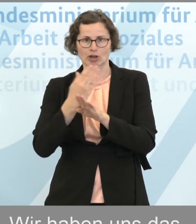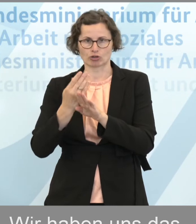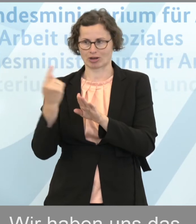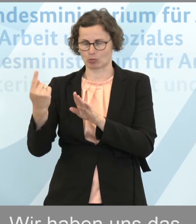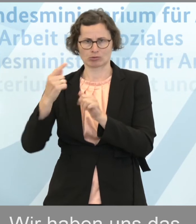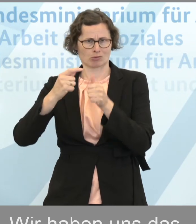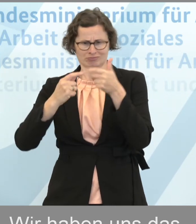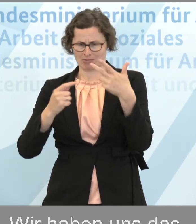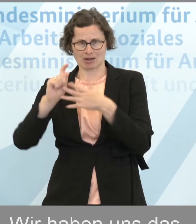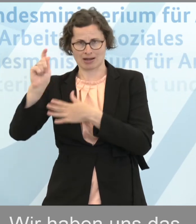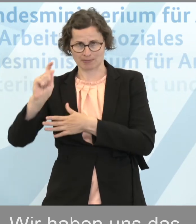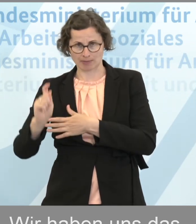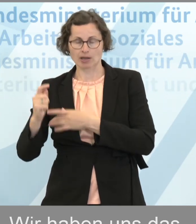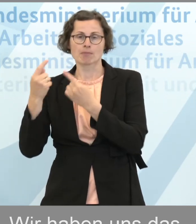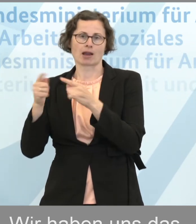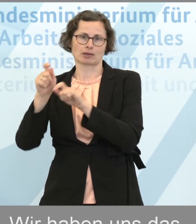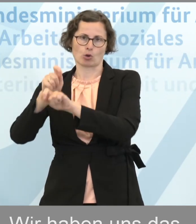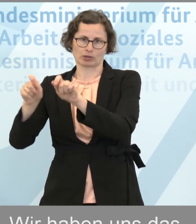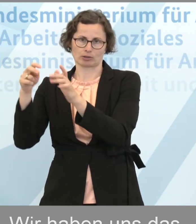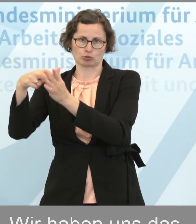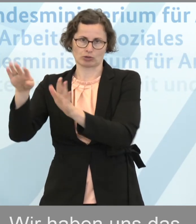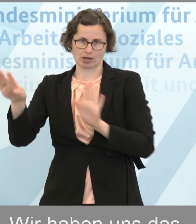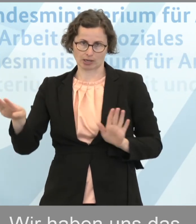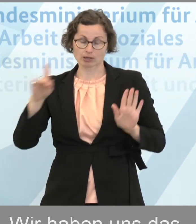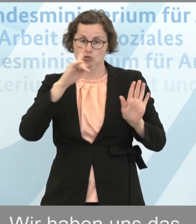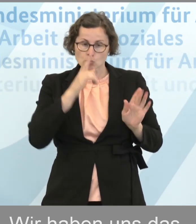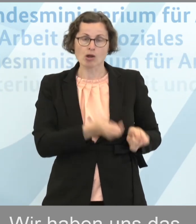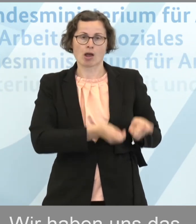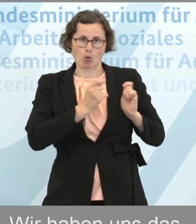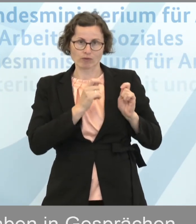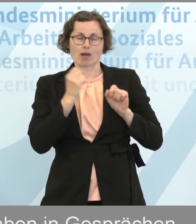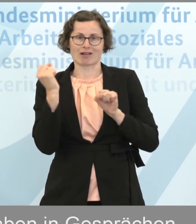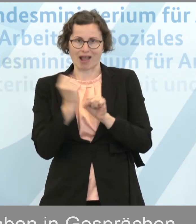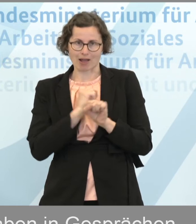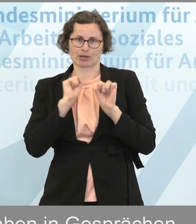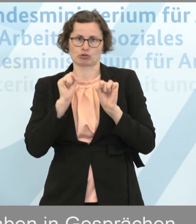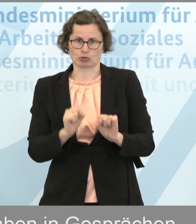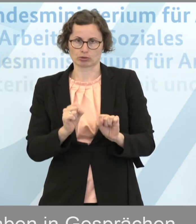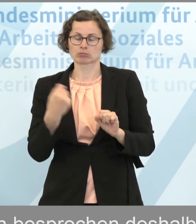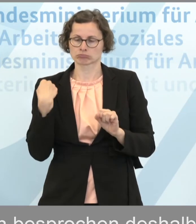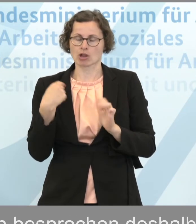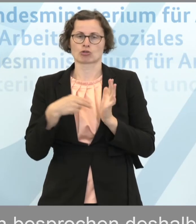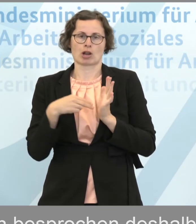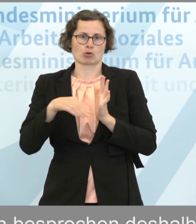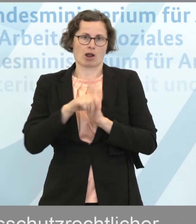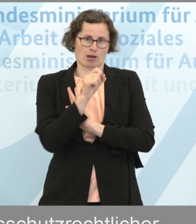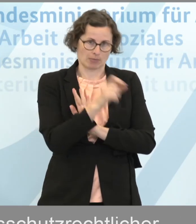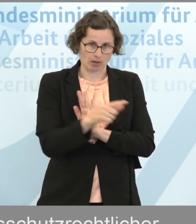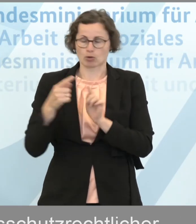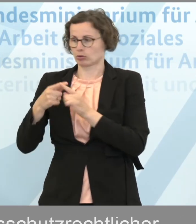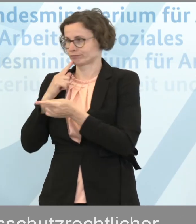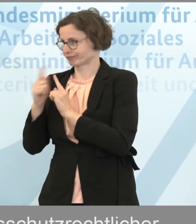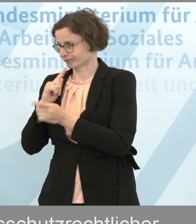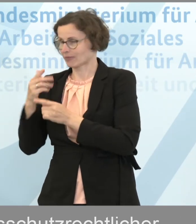beinhaltet, die müssen jetzt andere treffen. Das war unser Auftrag, diese Stellungnahme abzugeben und im Gespräch mit der DFL das zu